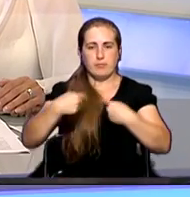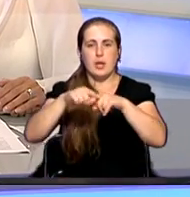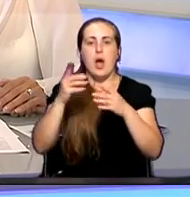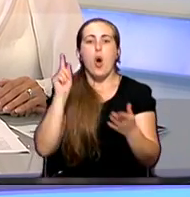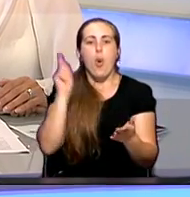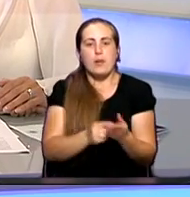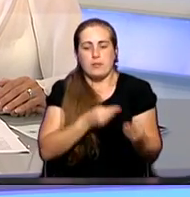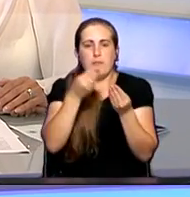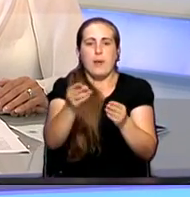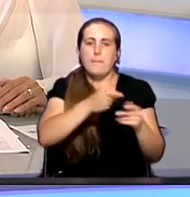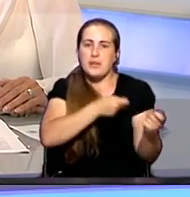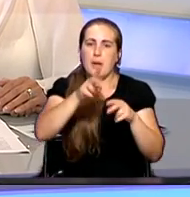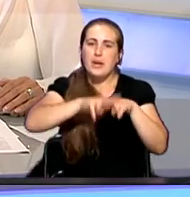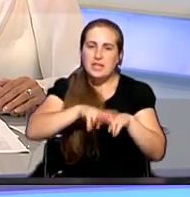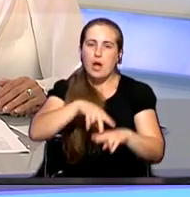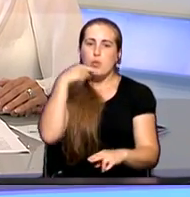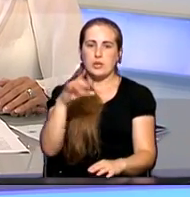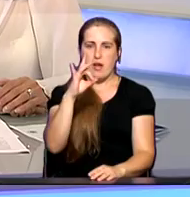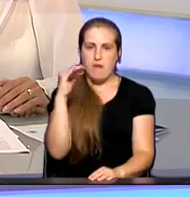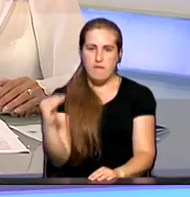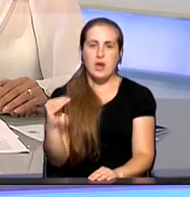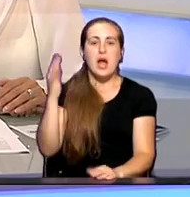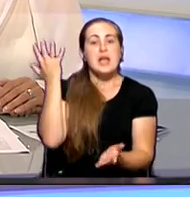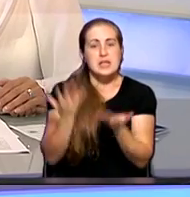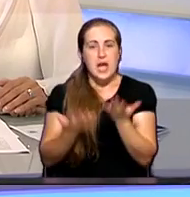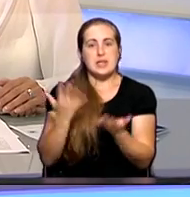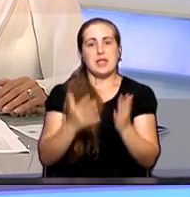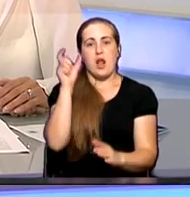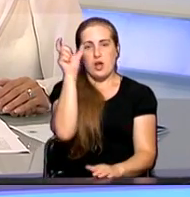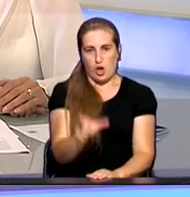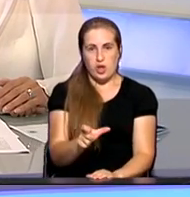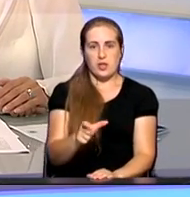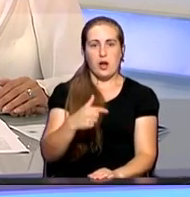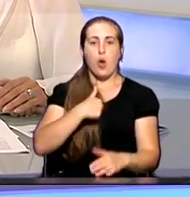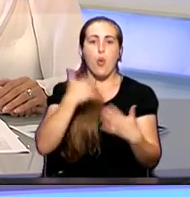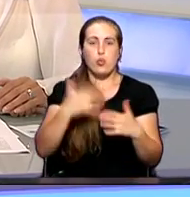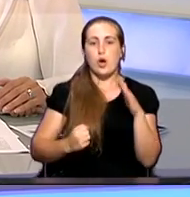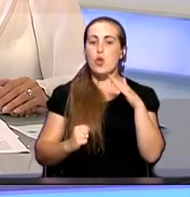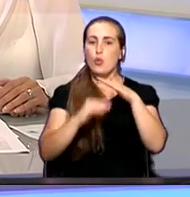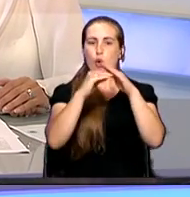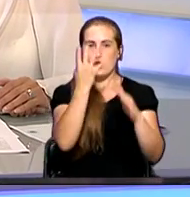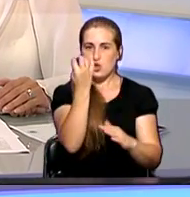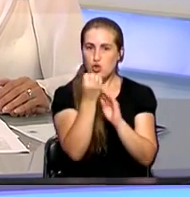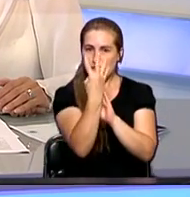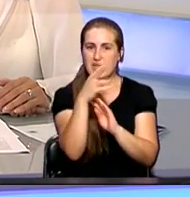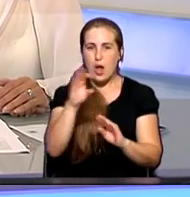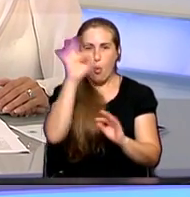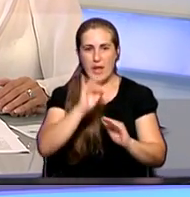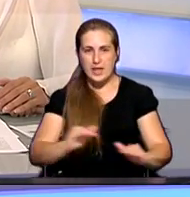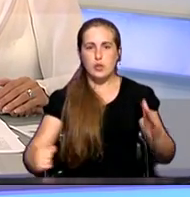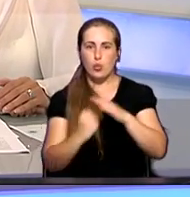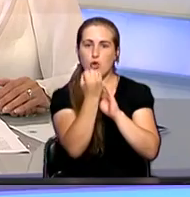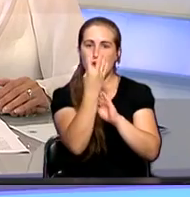иметь только паспорт гражданина Российской Федерации. Если гражданин Российской Федерации в возрасте до 14 лет, мы говорим о детях, то